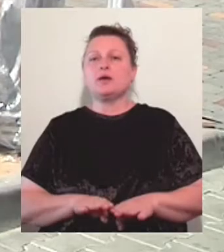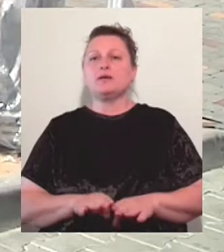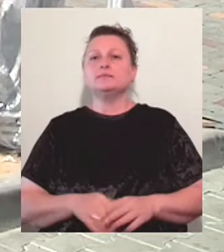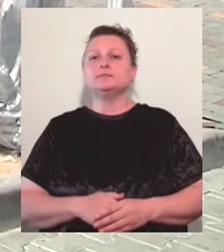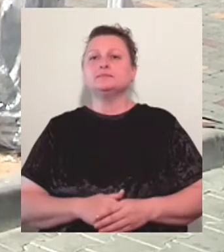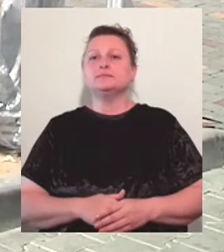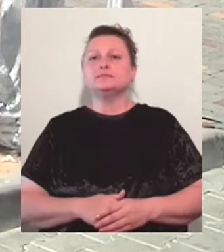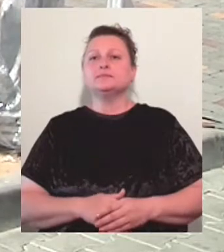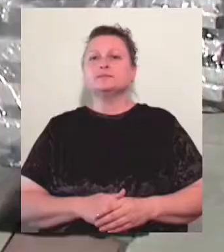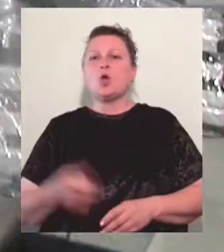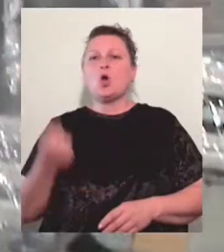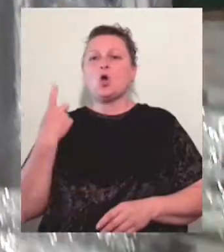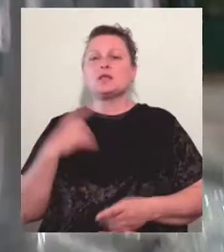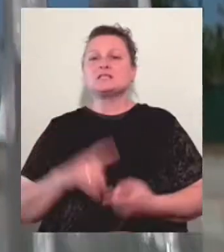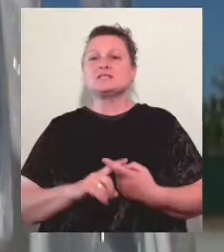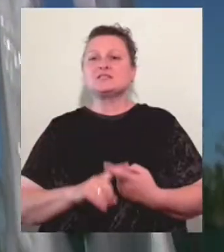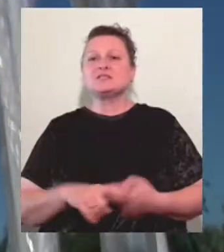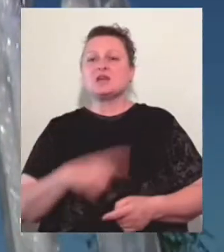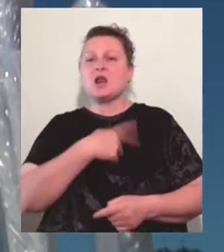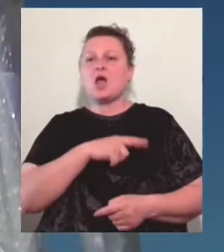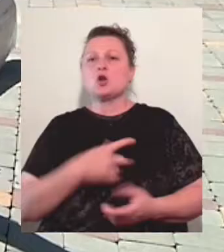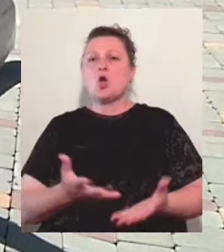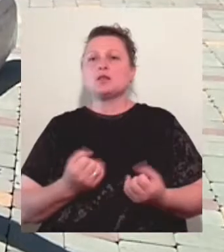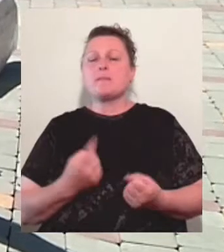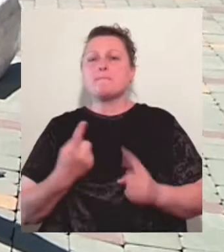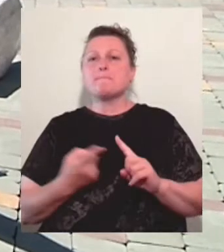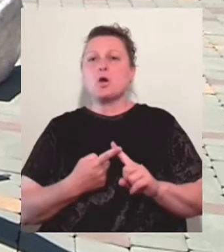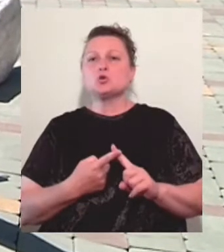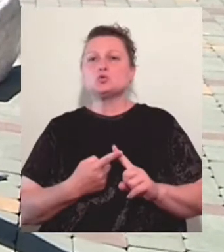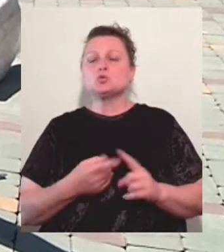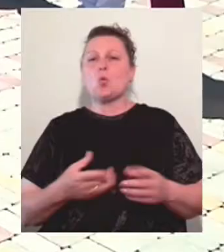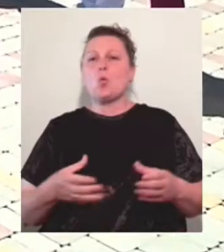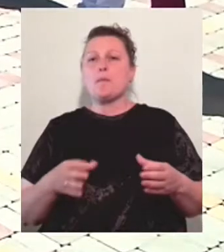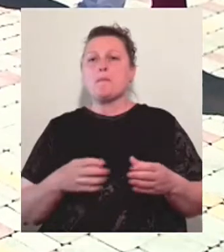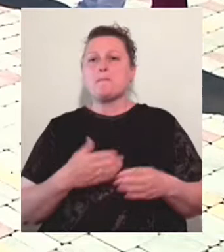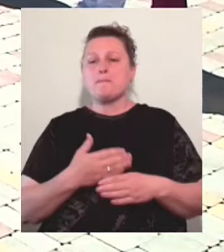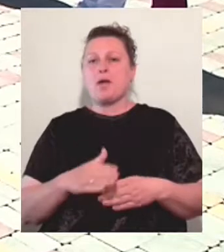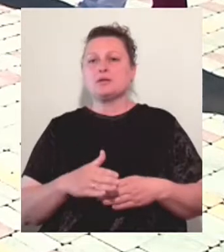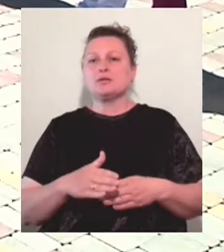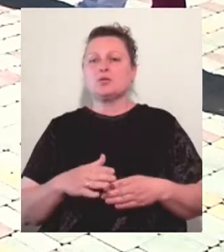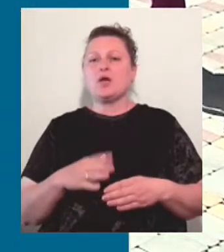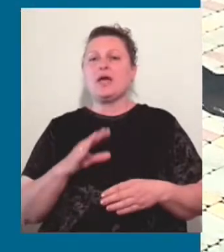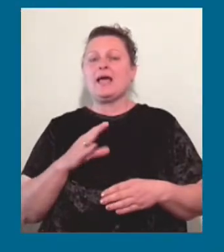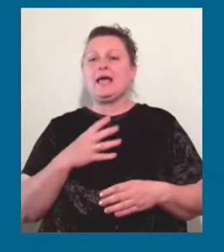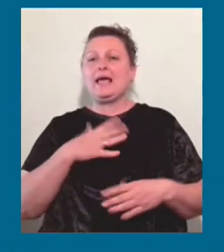Одеська інфекційна лікарня отримала першу партію нового обладнання від кримських татар Одесьчини.